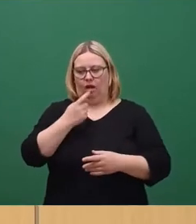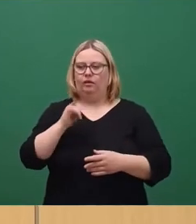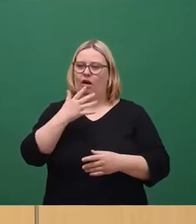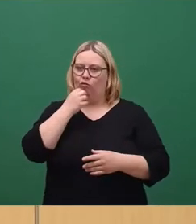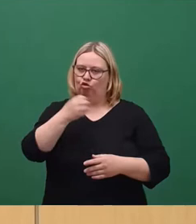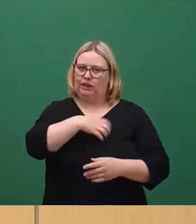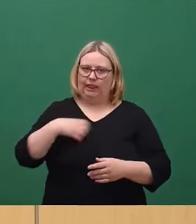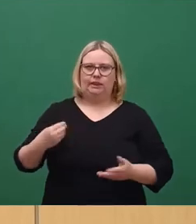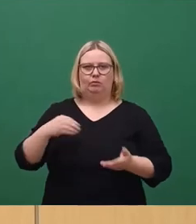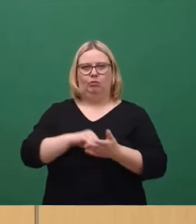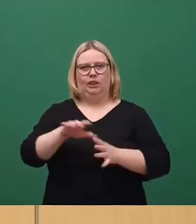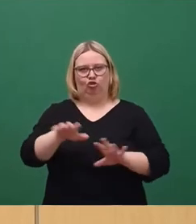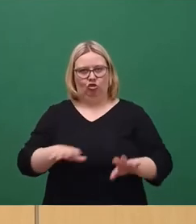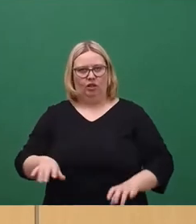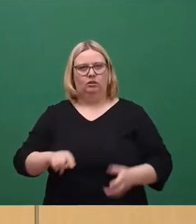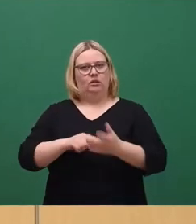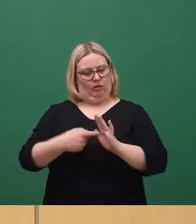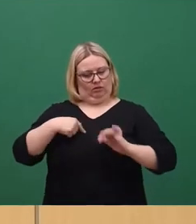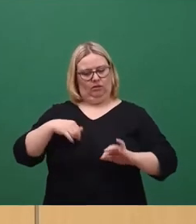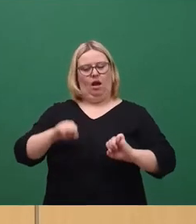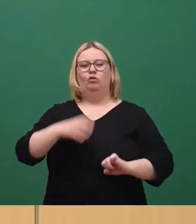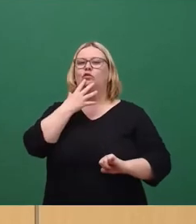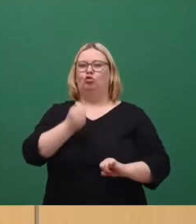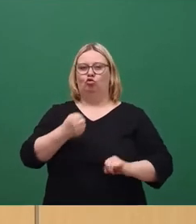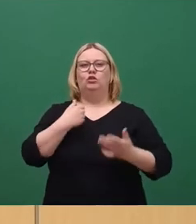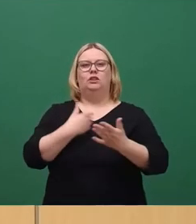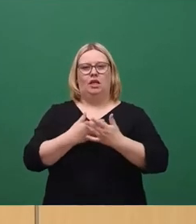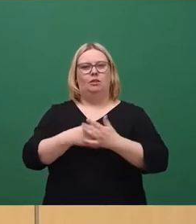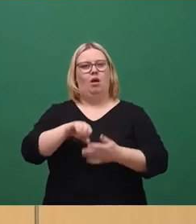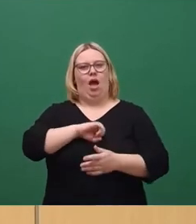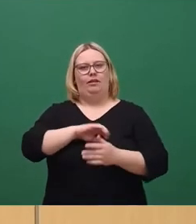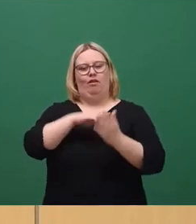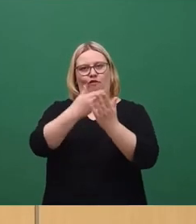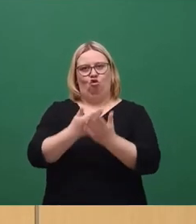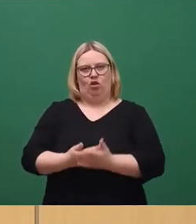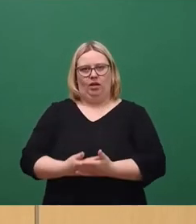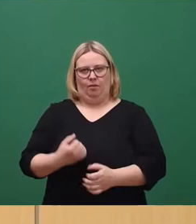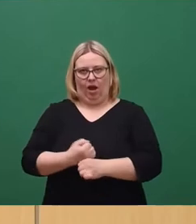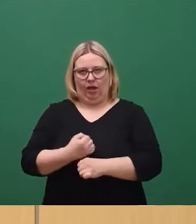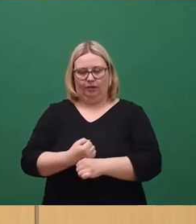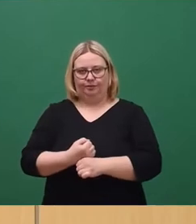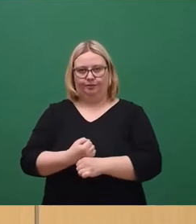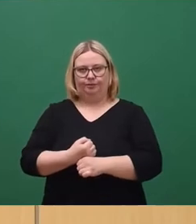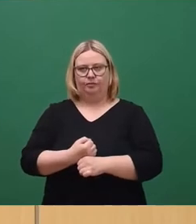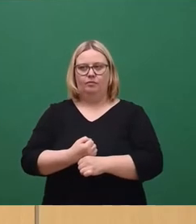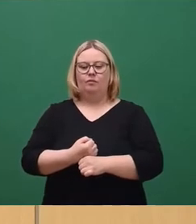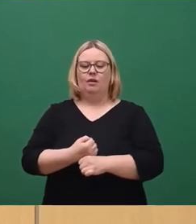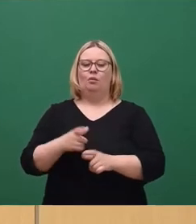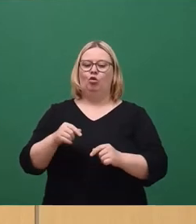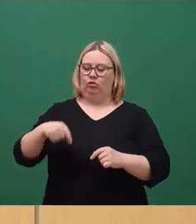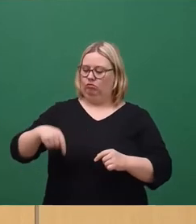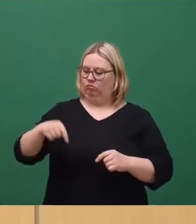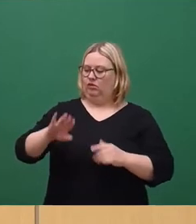mitgestalten, um uns zu zeigen, dass wir das können und wollen, machen wir hier unsere eigenen Vorschläge. Manches, was hier im Rat auch